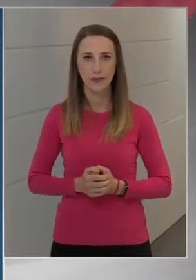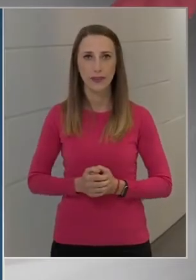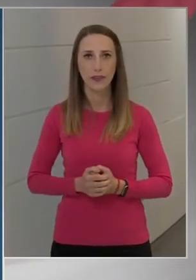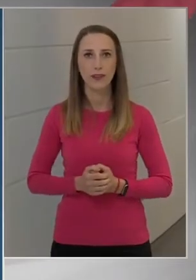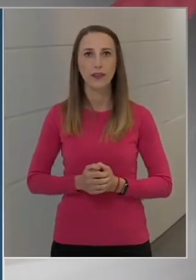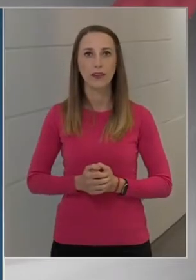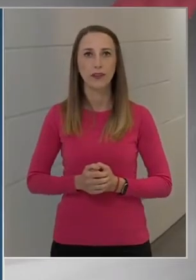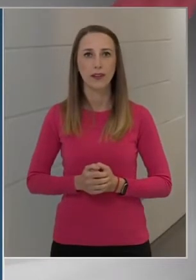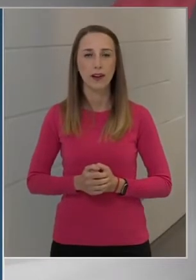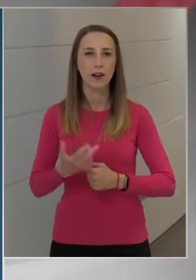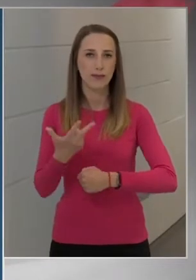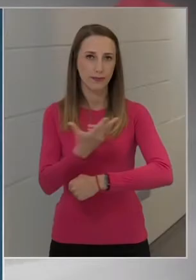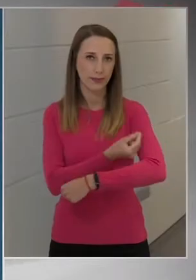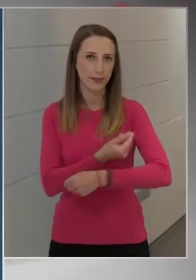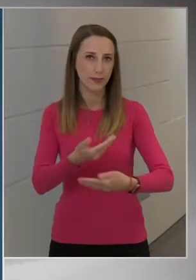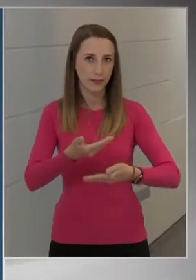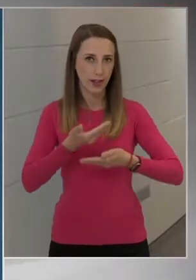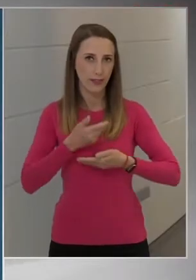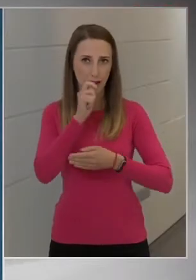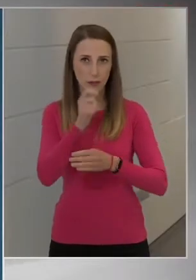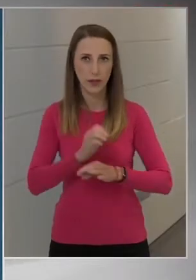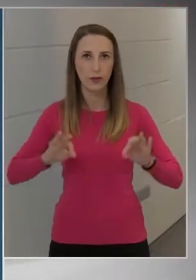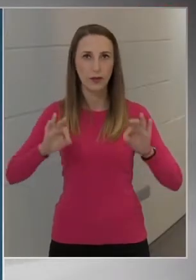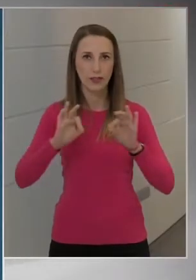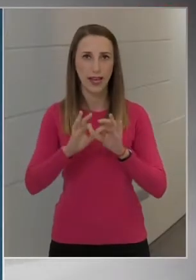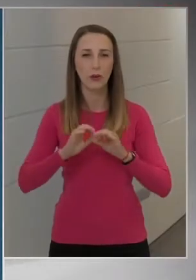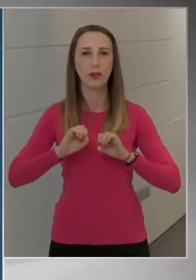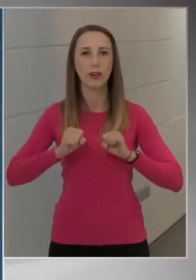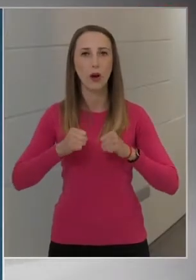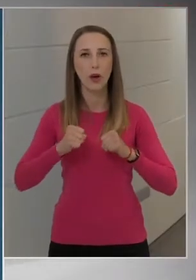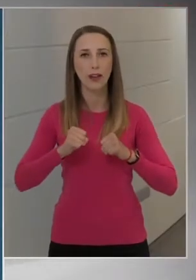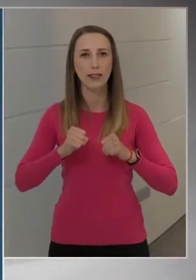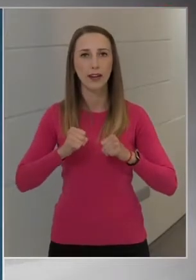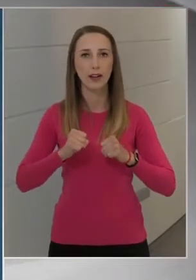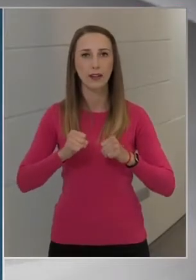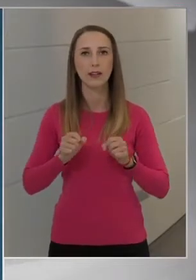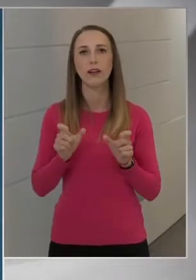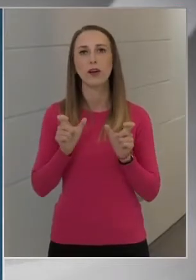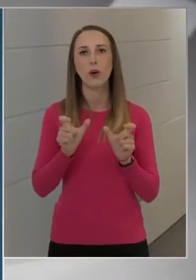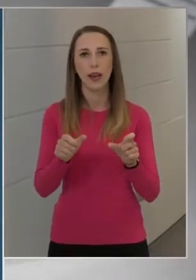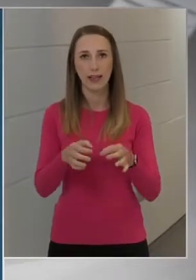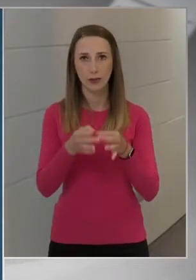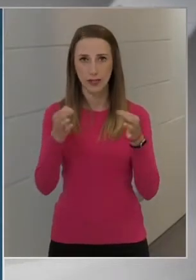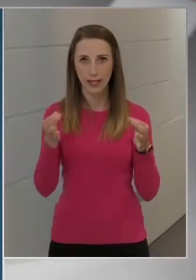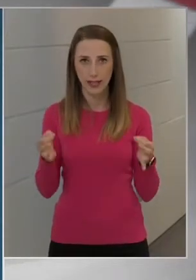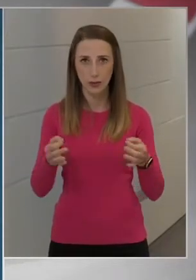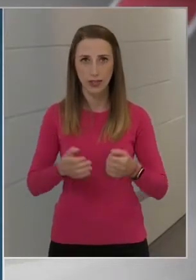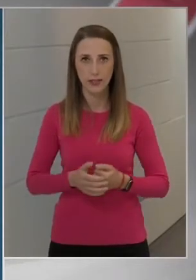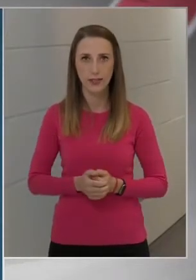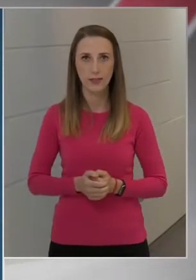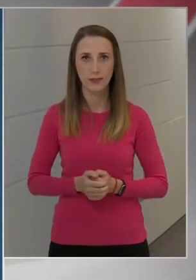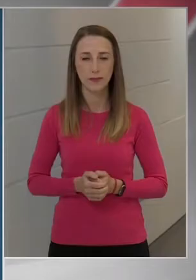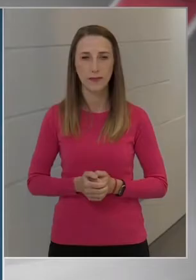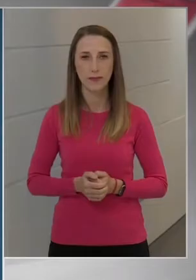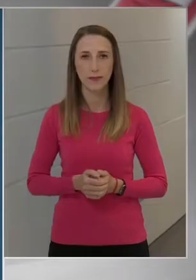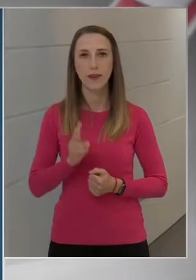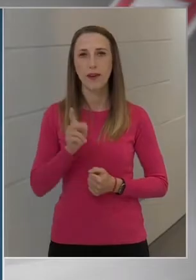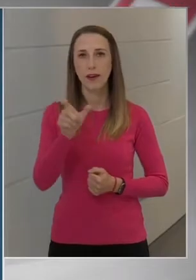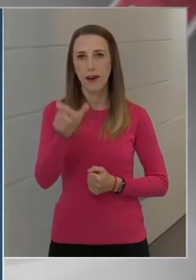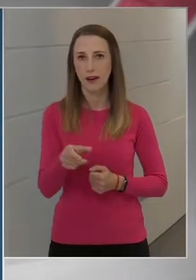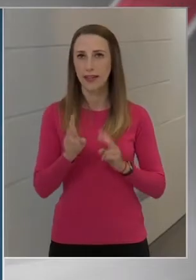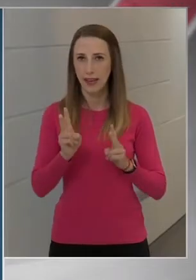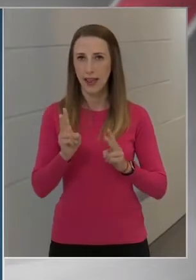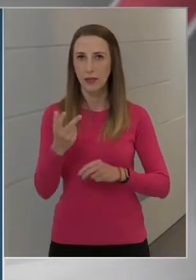felvétele Magyarországon gyakorlatilag korlátok nélküli. Akit belehet